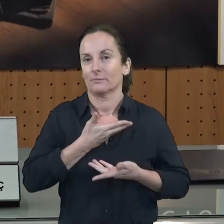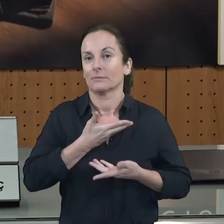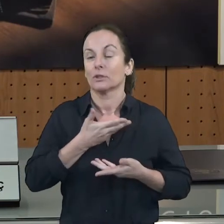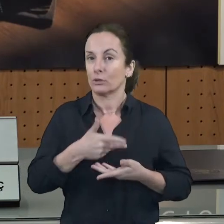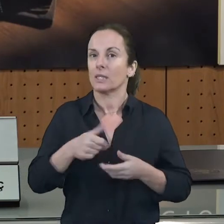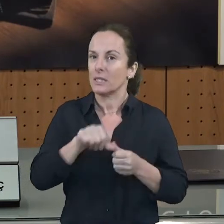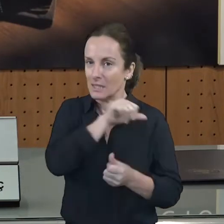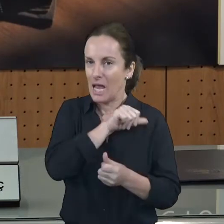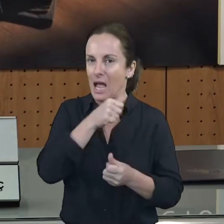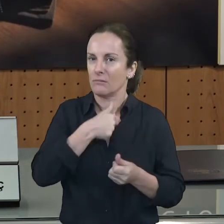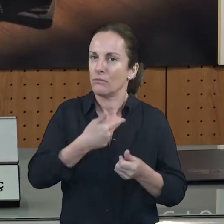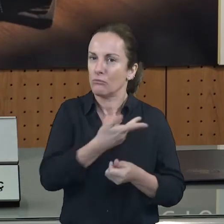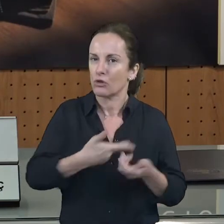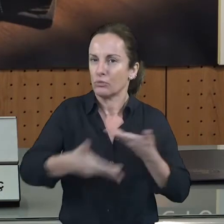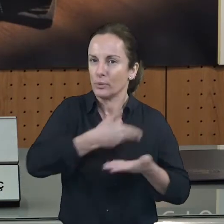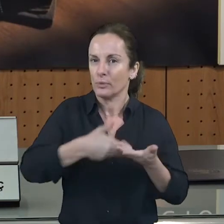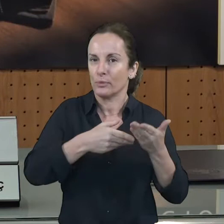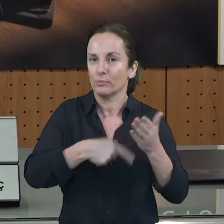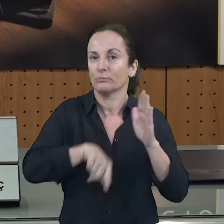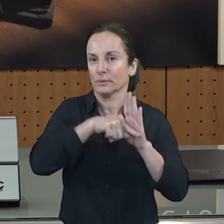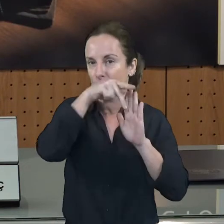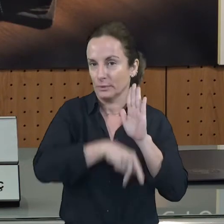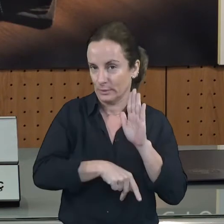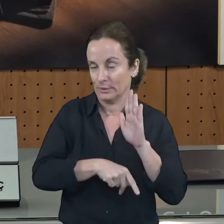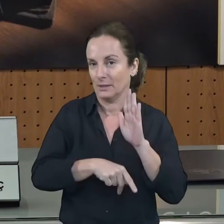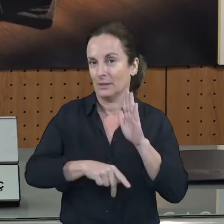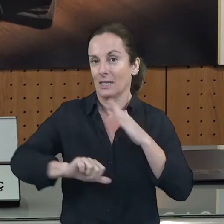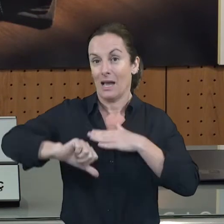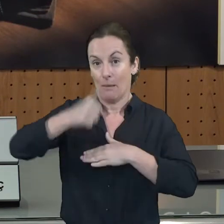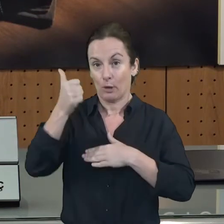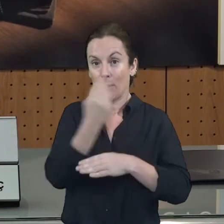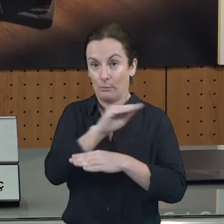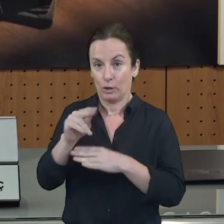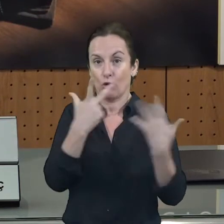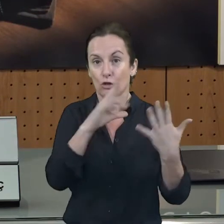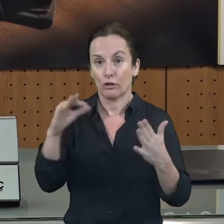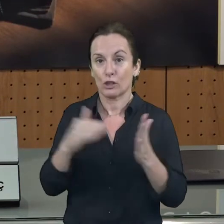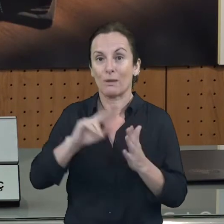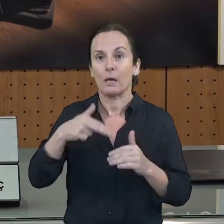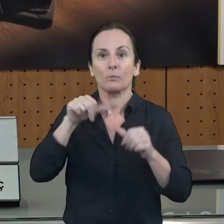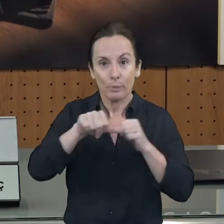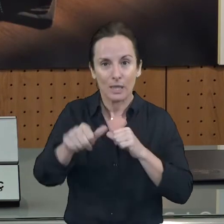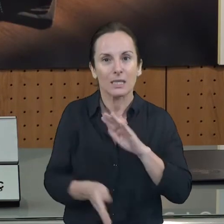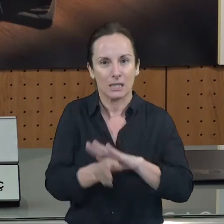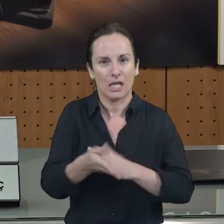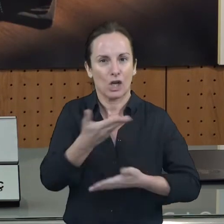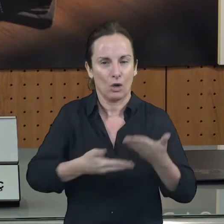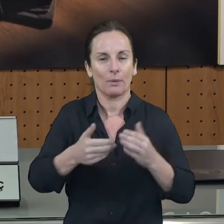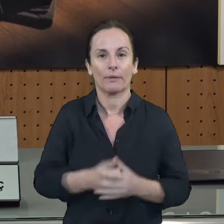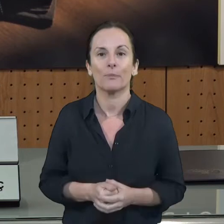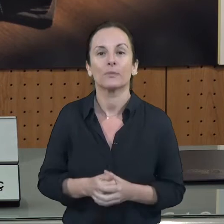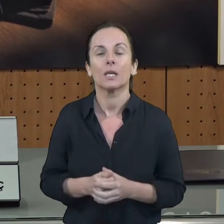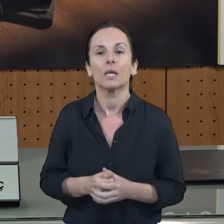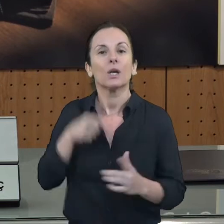de la càmera. Nosaltres avui hem aprovat una línia de 800.000 euros per destinar professionals, autònoms i empreses